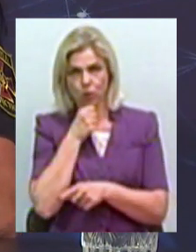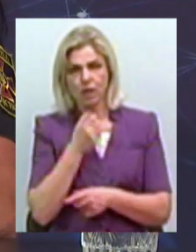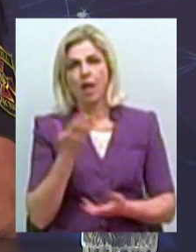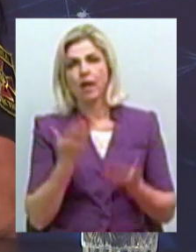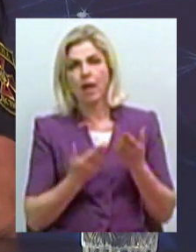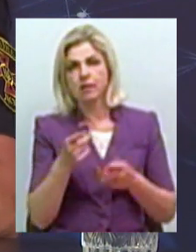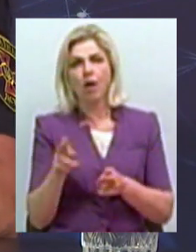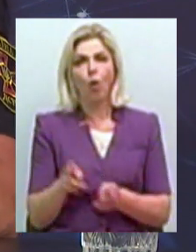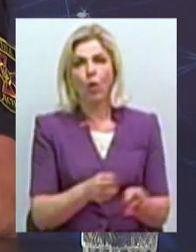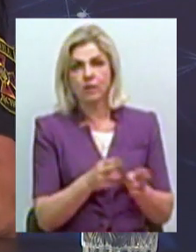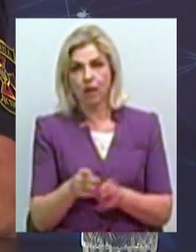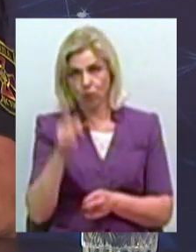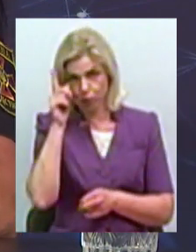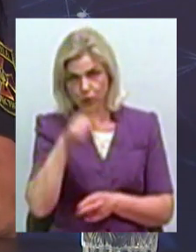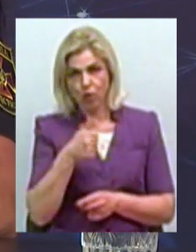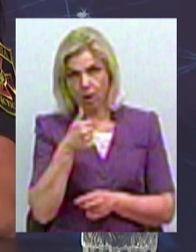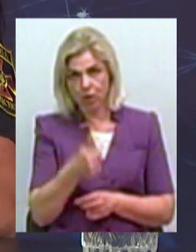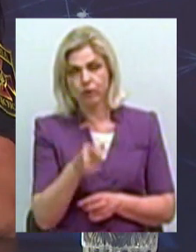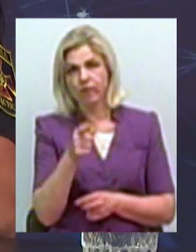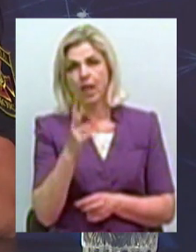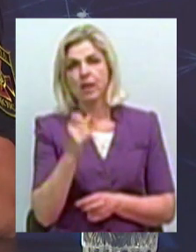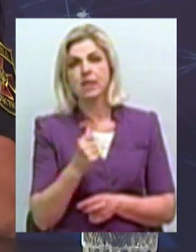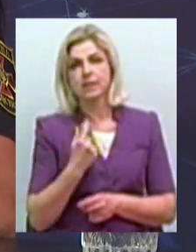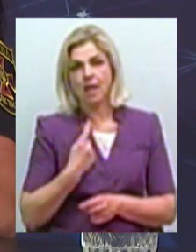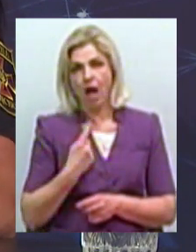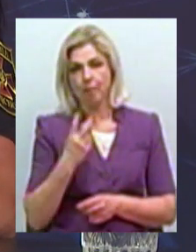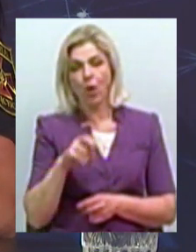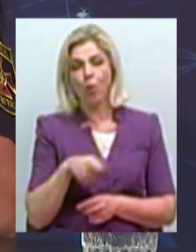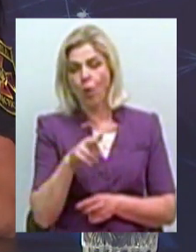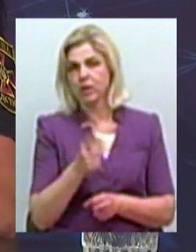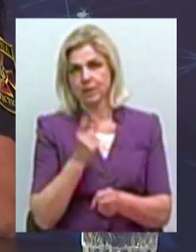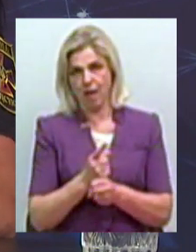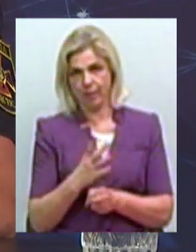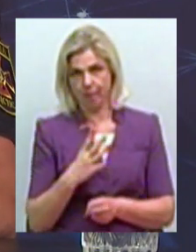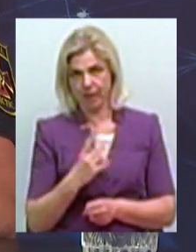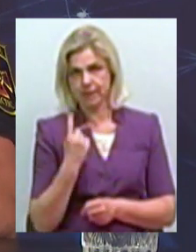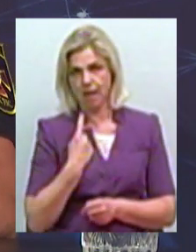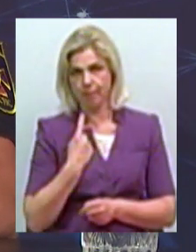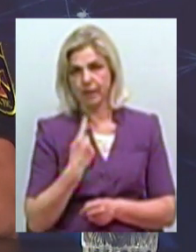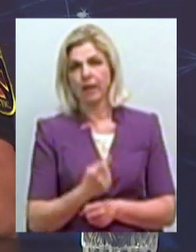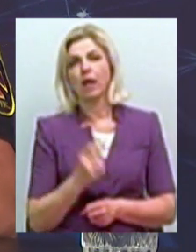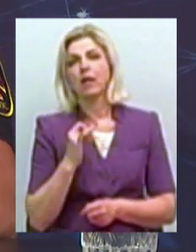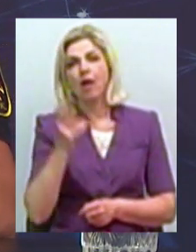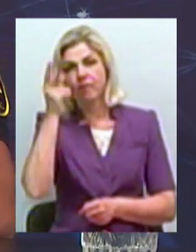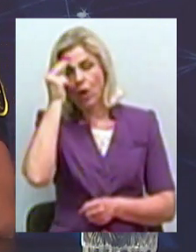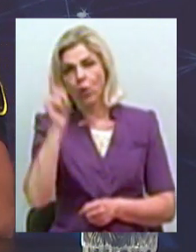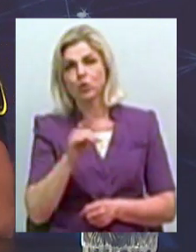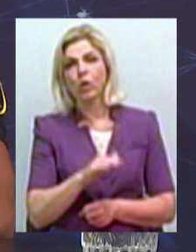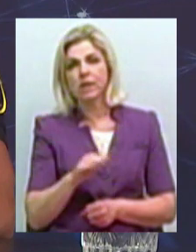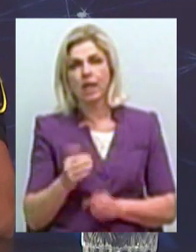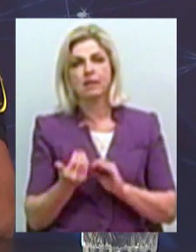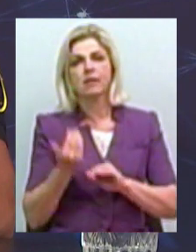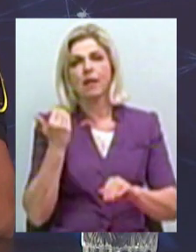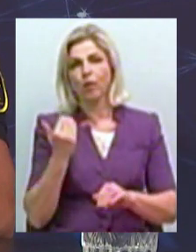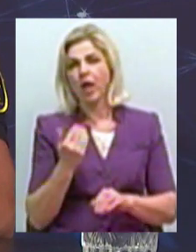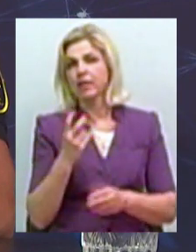добре на ковзанах, ви самі на льоду не повинні бути. Крім того, враховуючи те, що підлітки заздалегідь